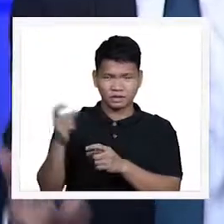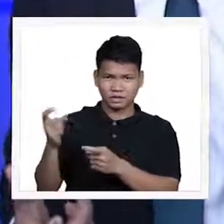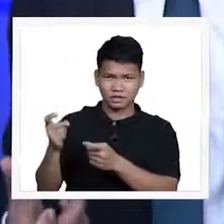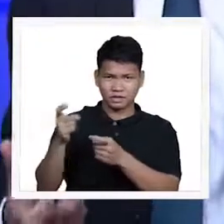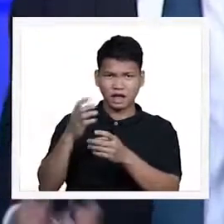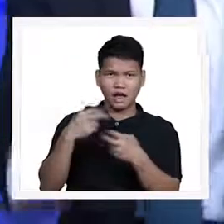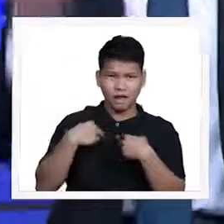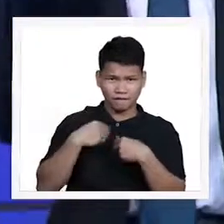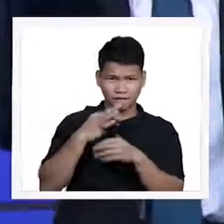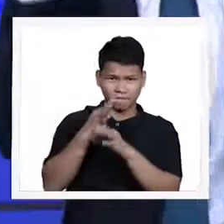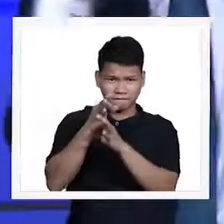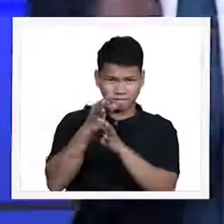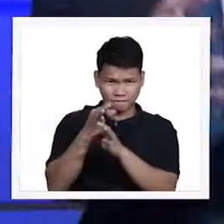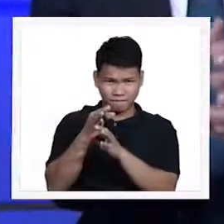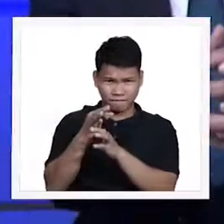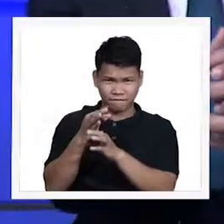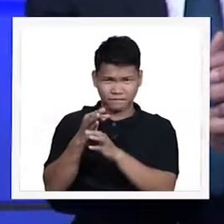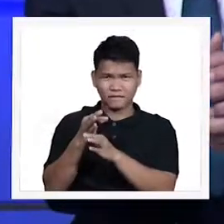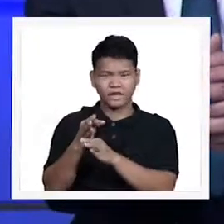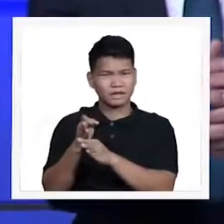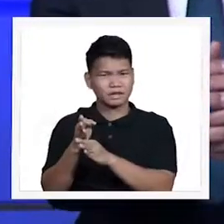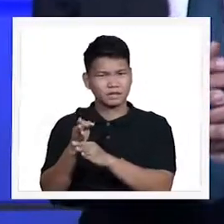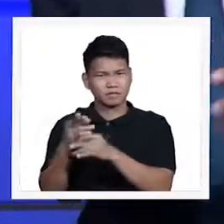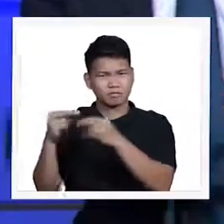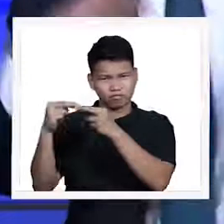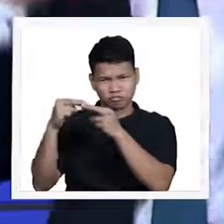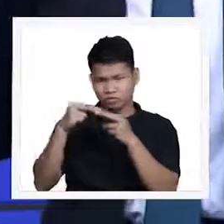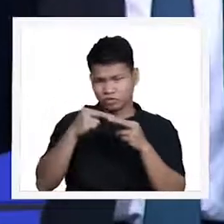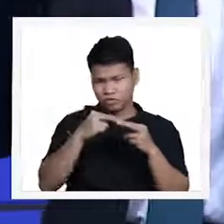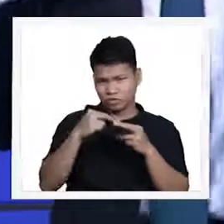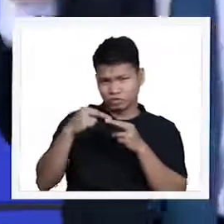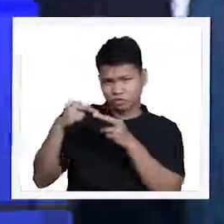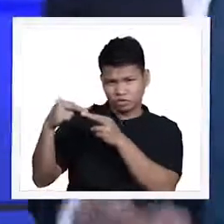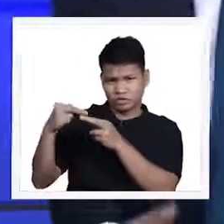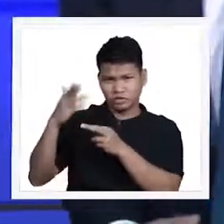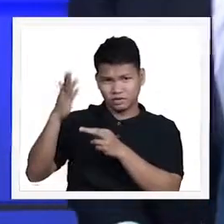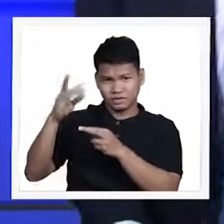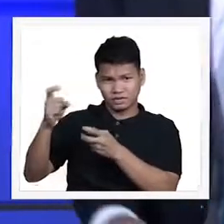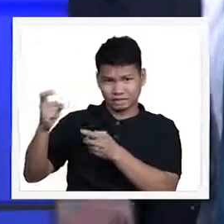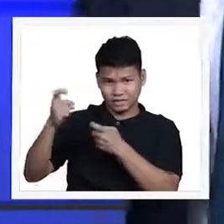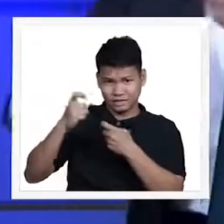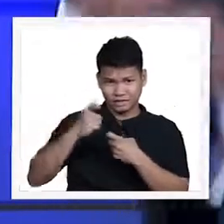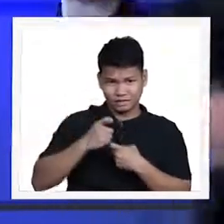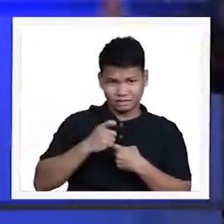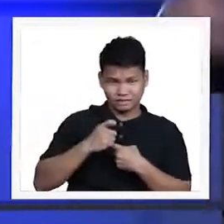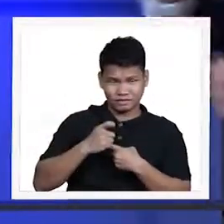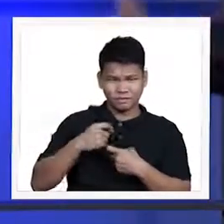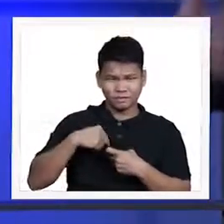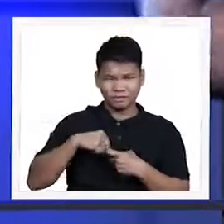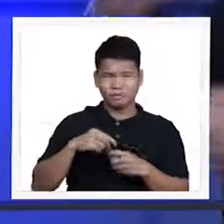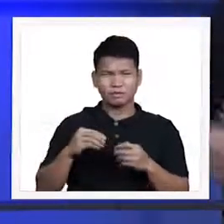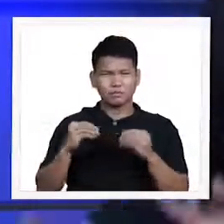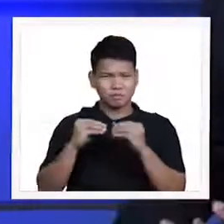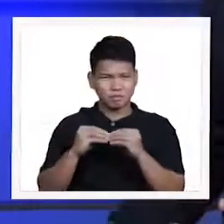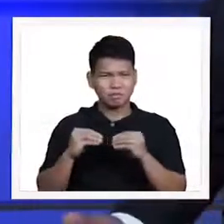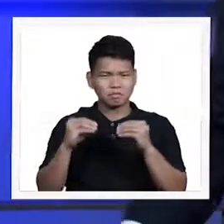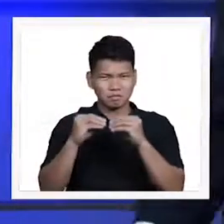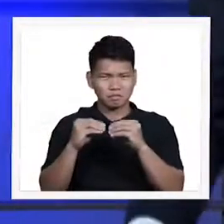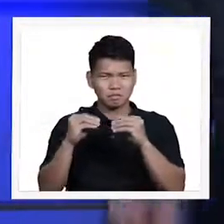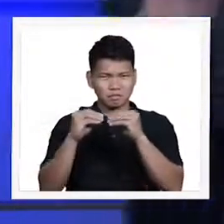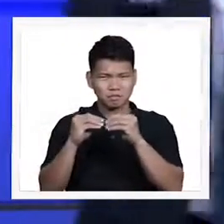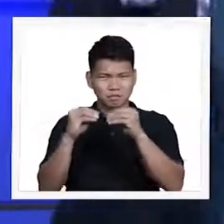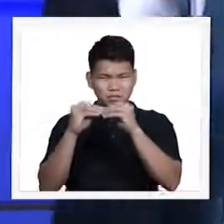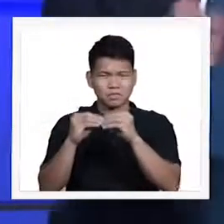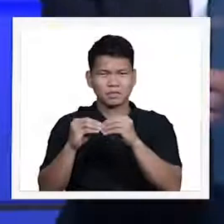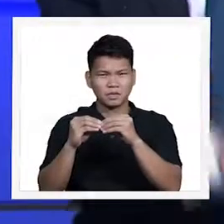pananampalataya if we have that close relationship and that is a gift from God the more we exercise that gift of